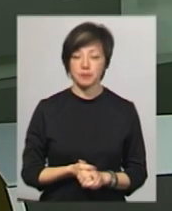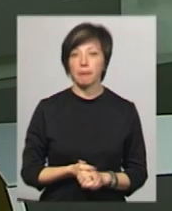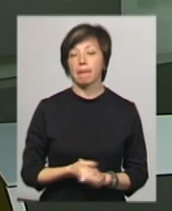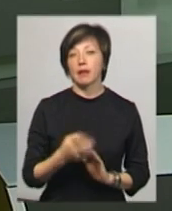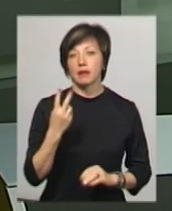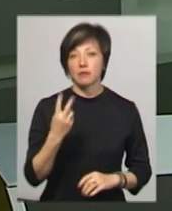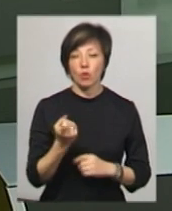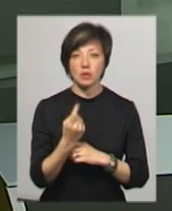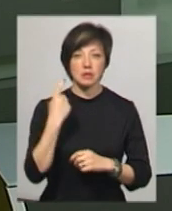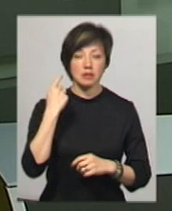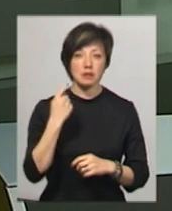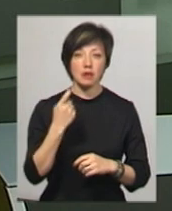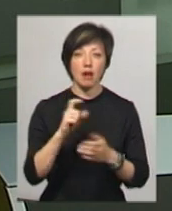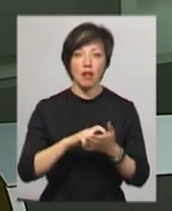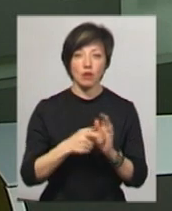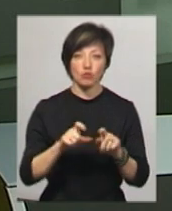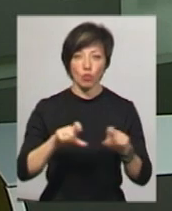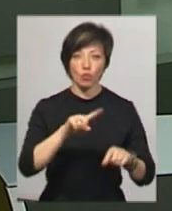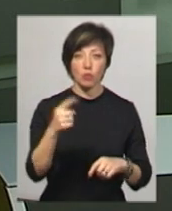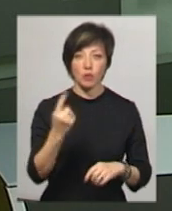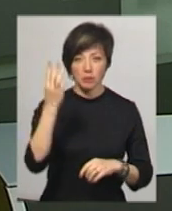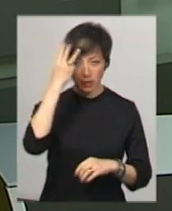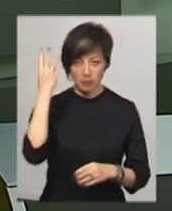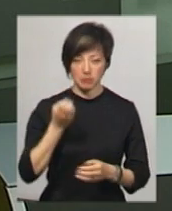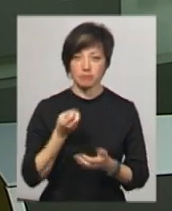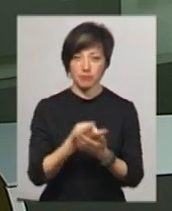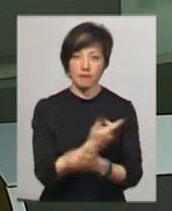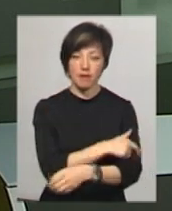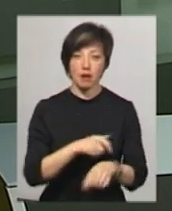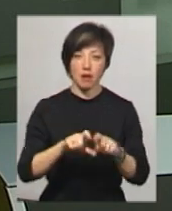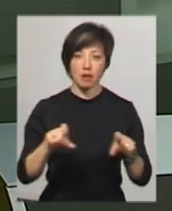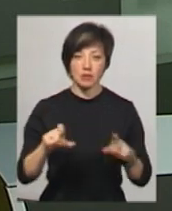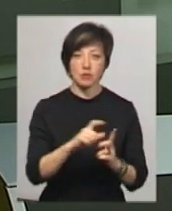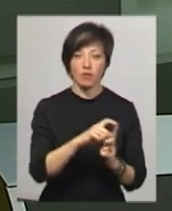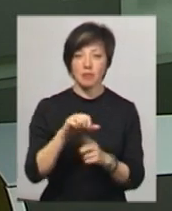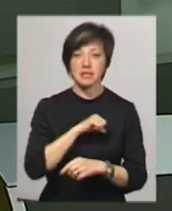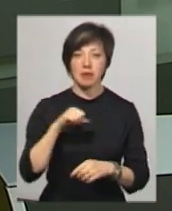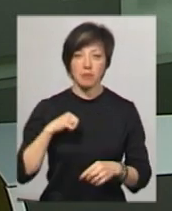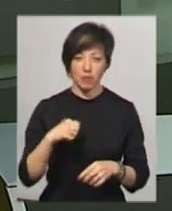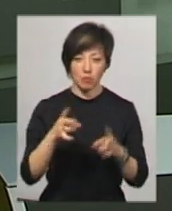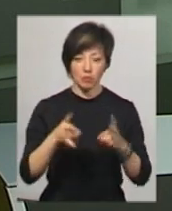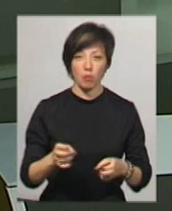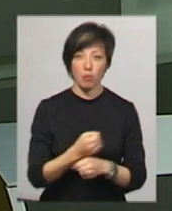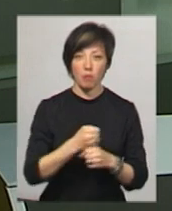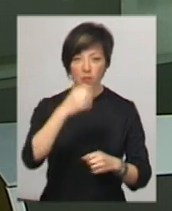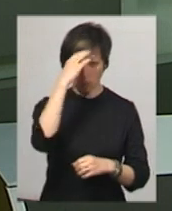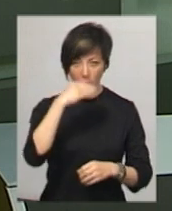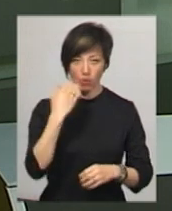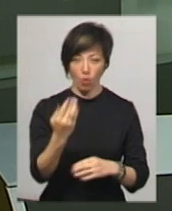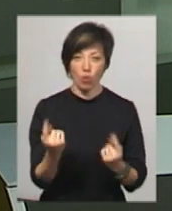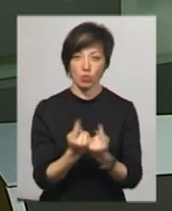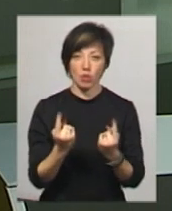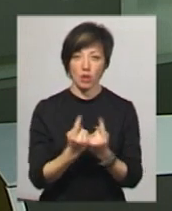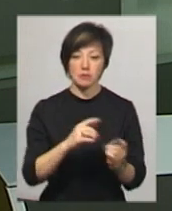Двоє одинадцятикласників школи номер 1 у Хмельницькому потрапили до лікарні. За словами самих травмованих, їх побив батько однокласника.